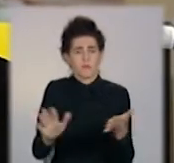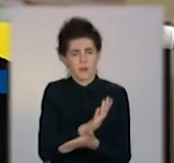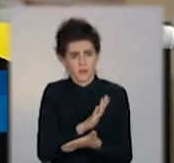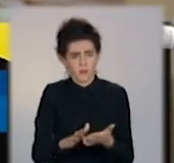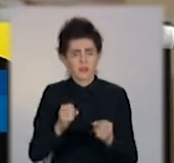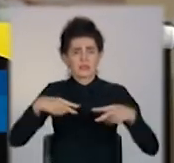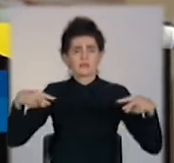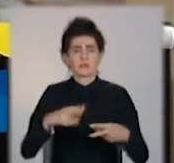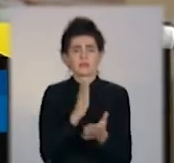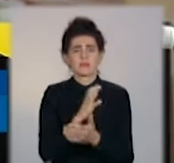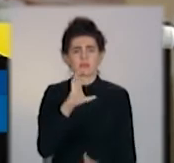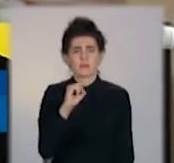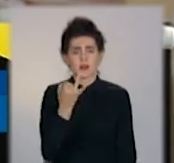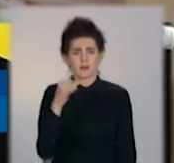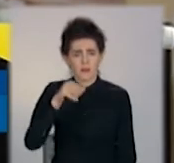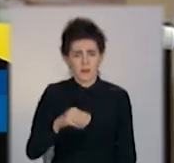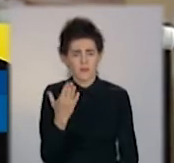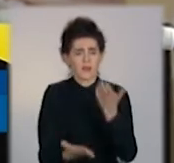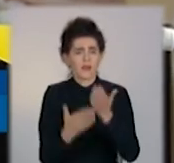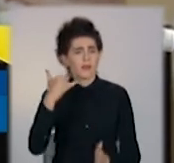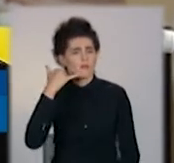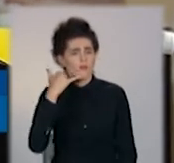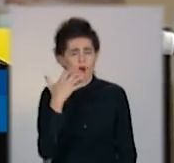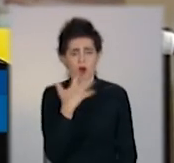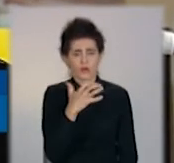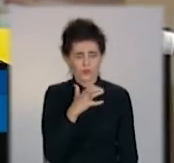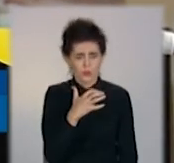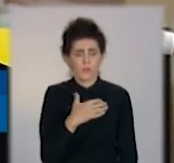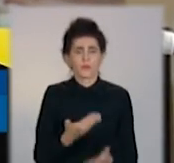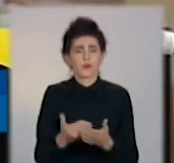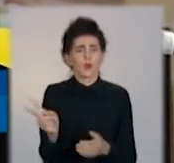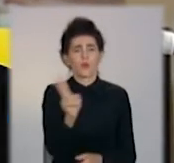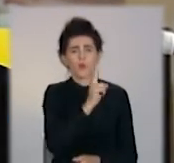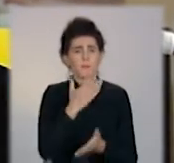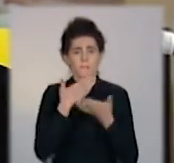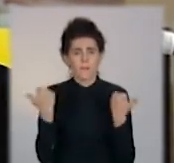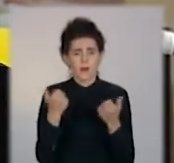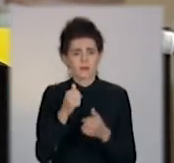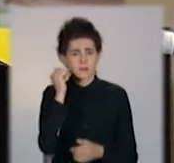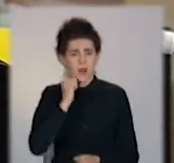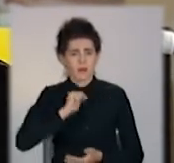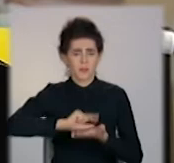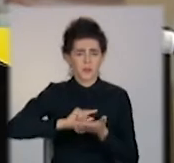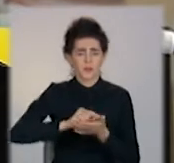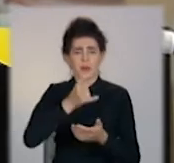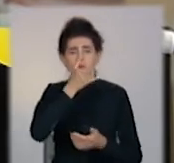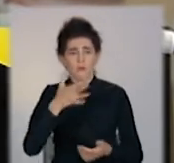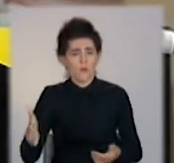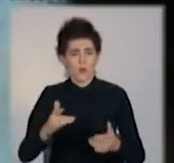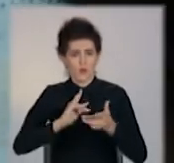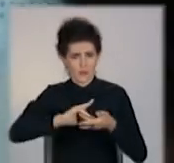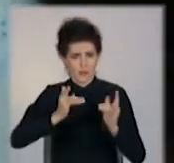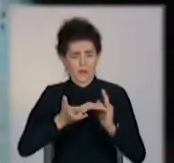сайті Ліки24 або по телефону горячої лінії. Якщо у когось з пенсіонерів немає доступу до інтернету, то почтальон може прийняти заявку по